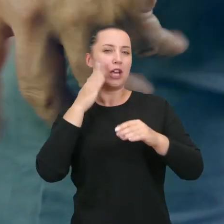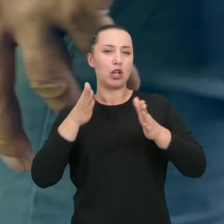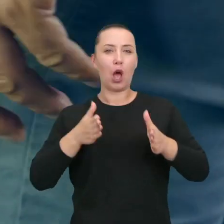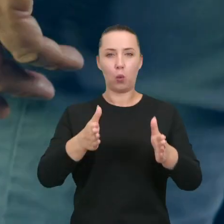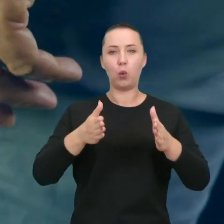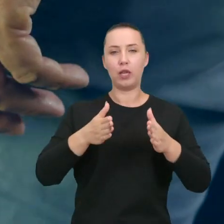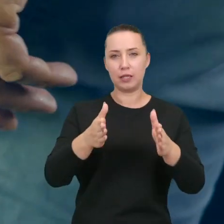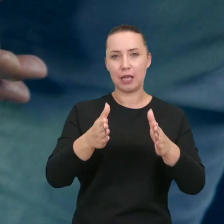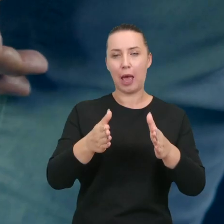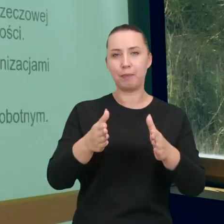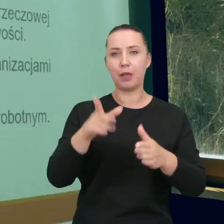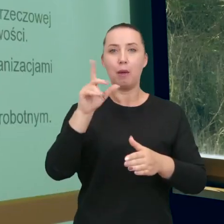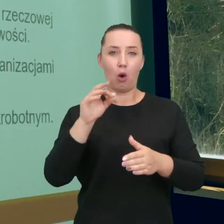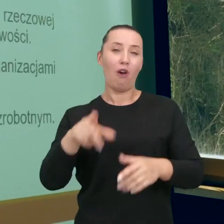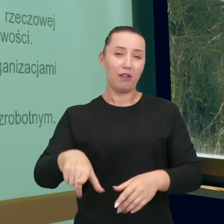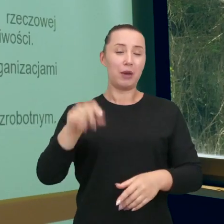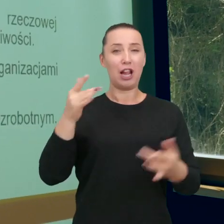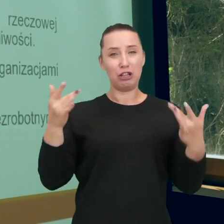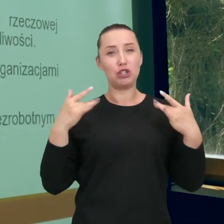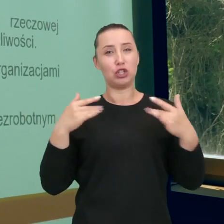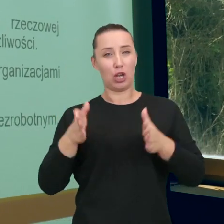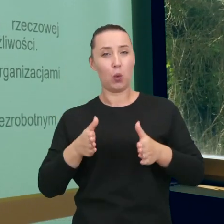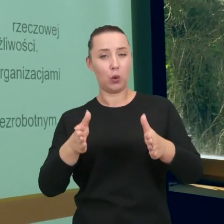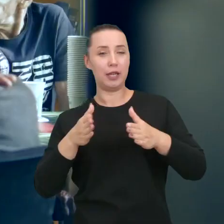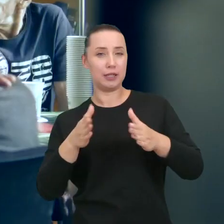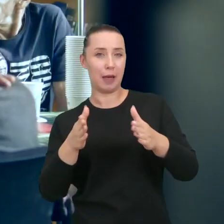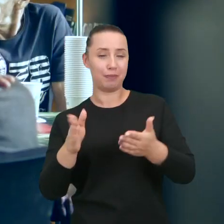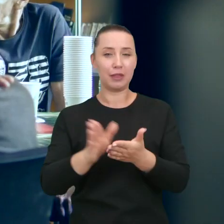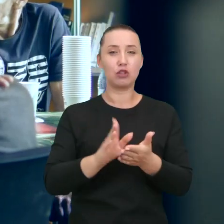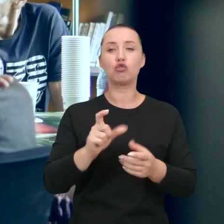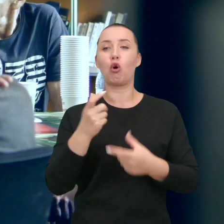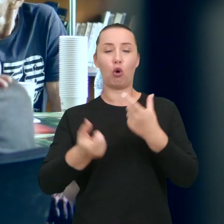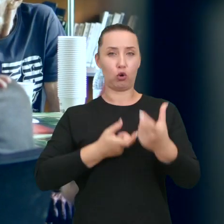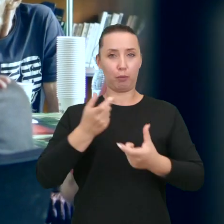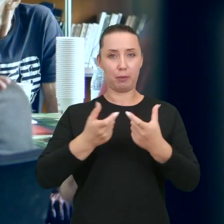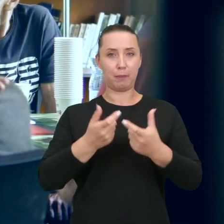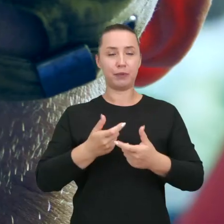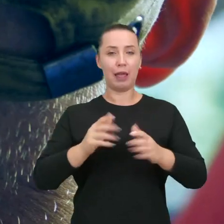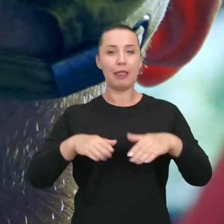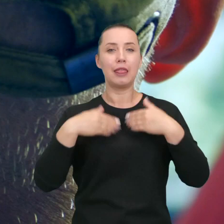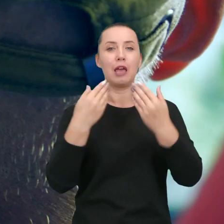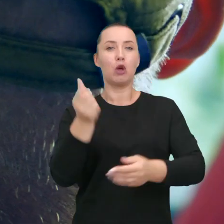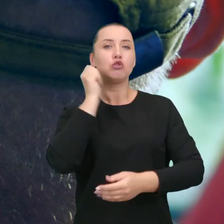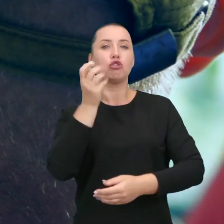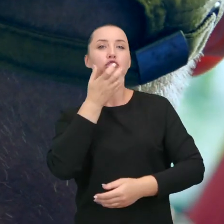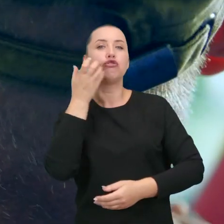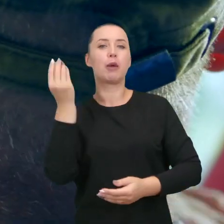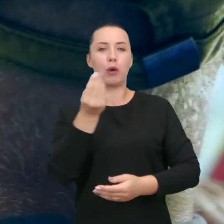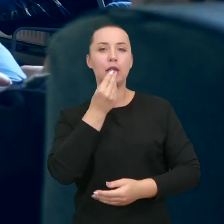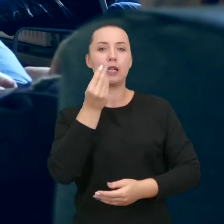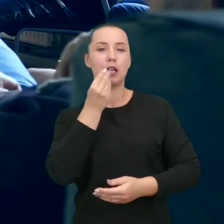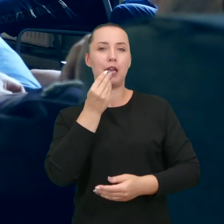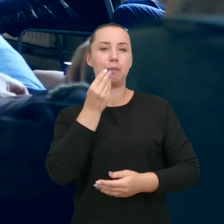nie trafią do żadnej placówki, bo wybrali życie jednak na ulicy. Mamy dla nich ofertę w postaci codziennego ciepłego